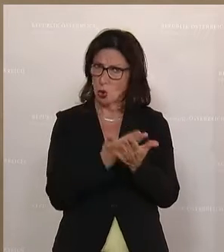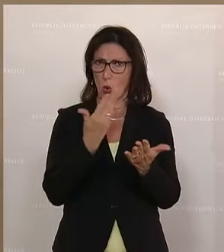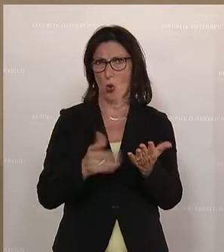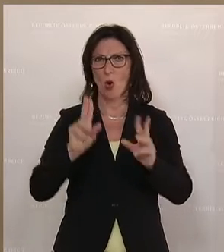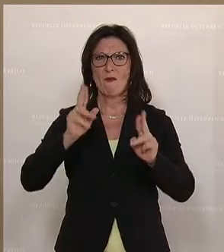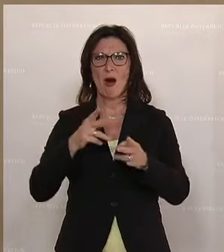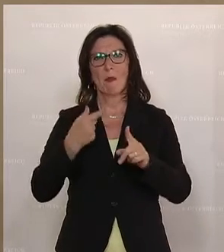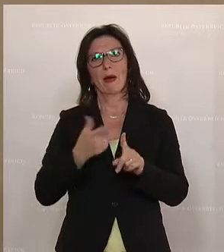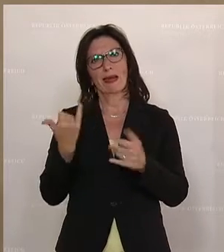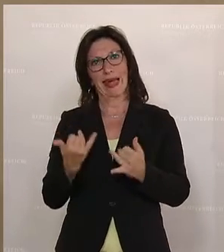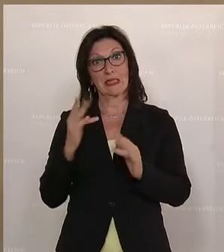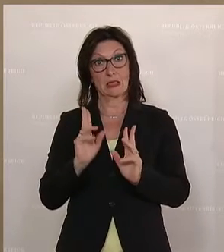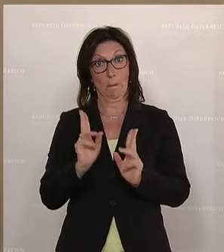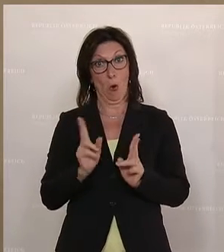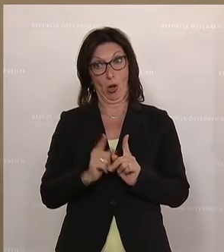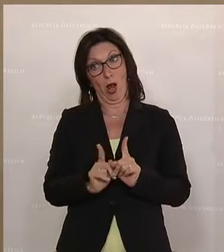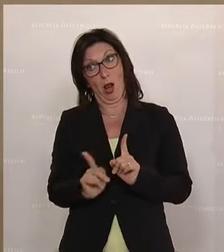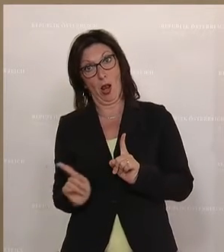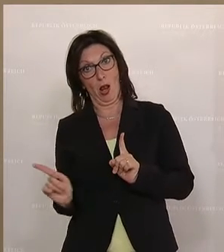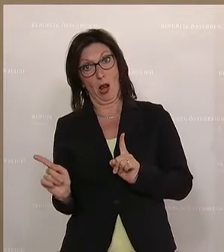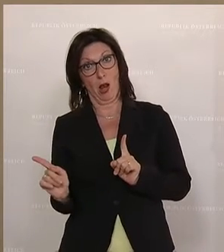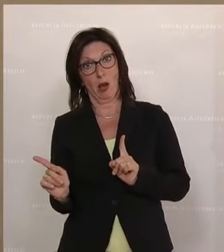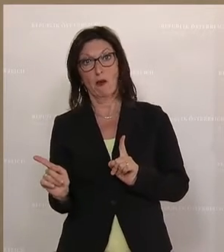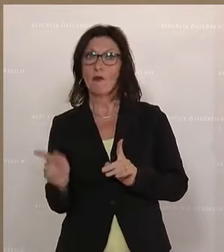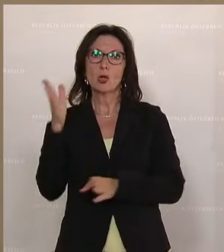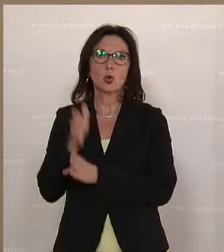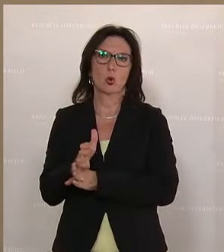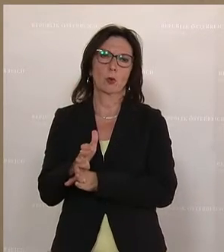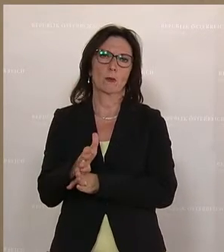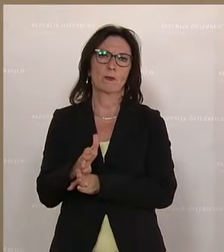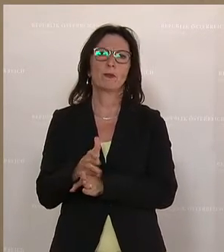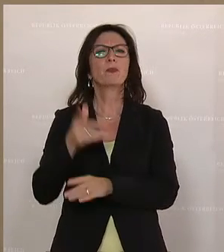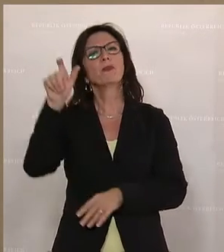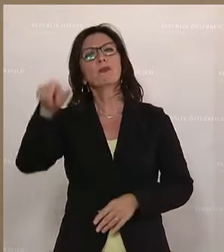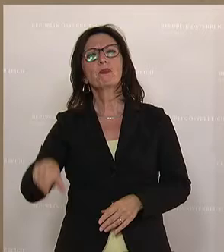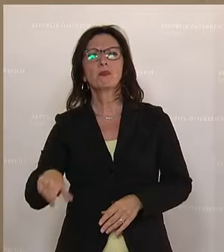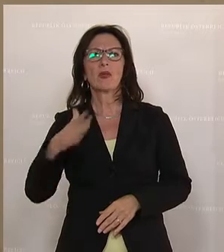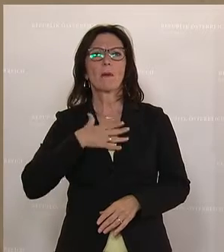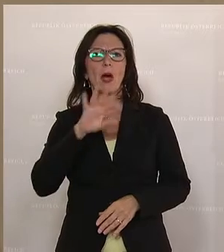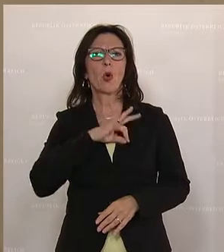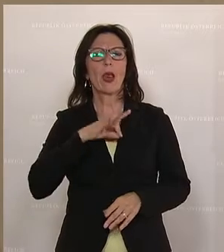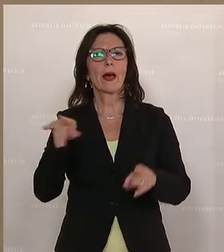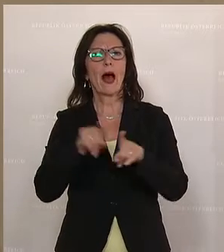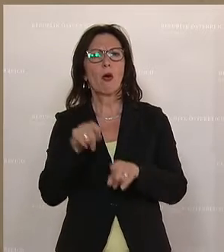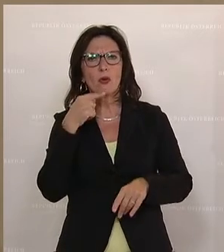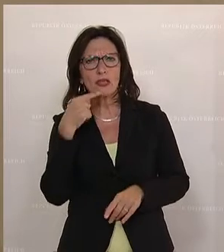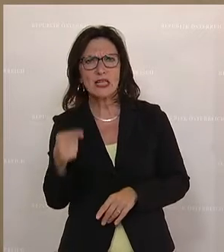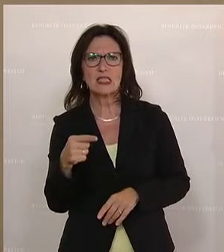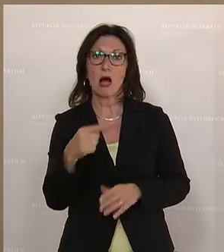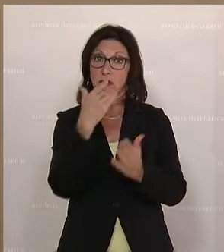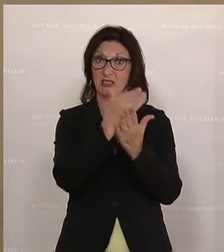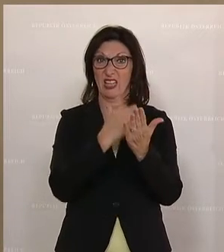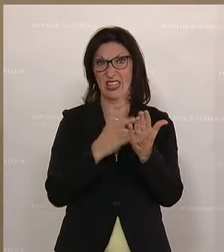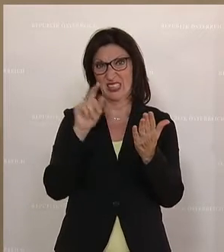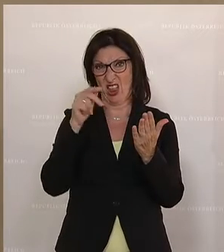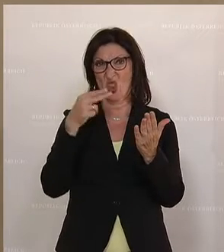Scheunentor, was da ist, einfach schließt. Niki Scherer hat auch angesprochen, und das ist ja die Liste von Martin Thür ist sehr